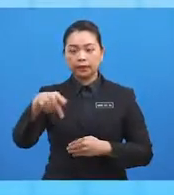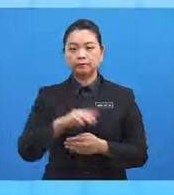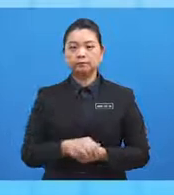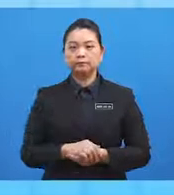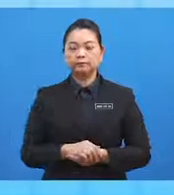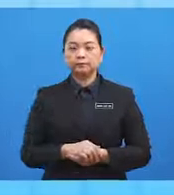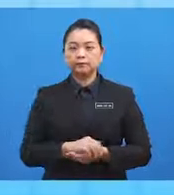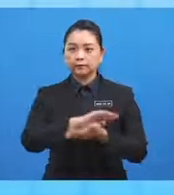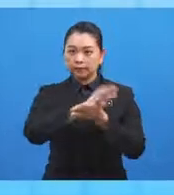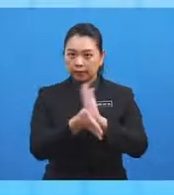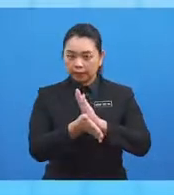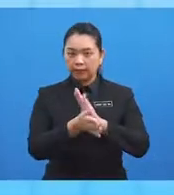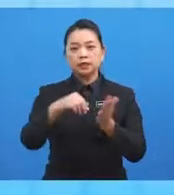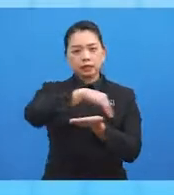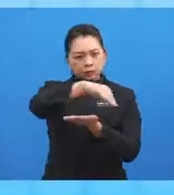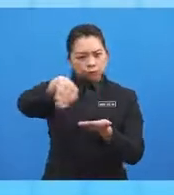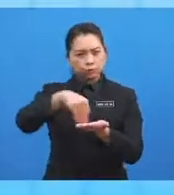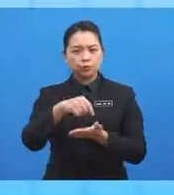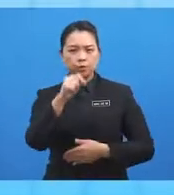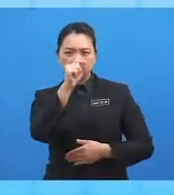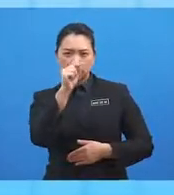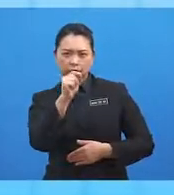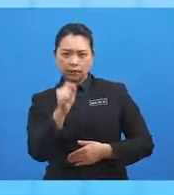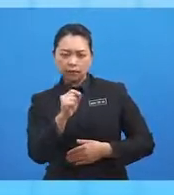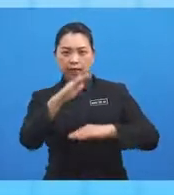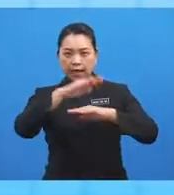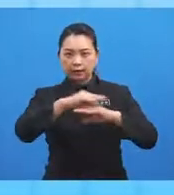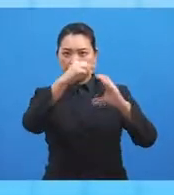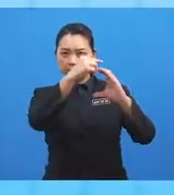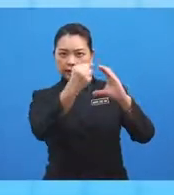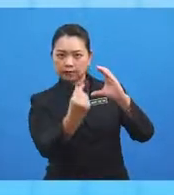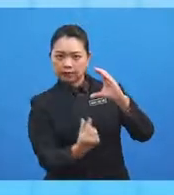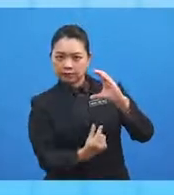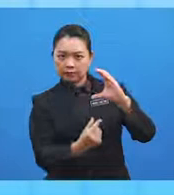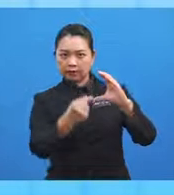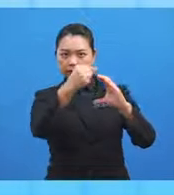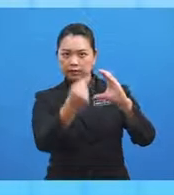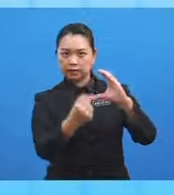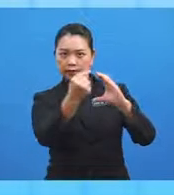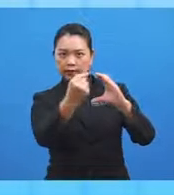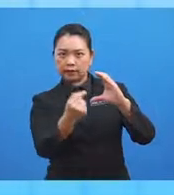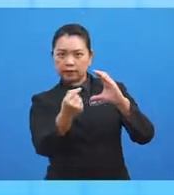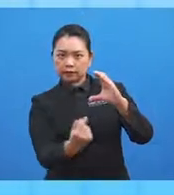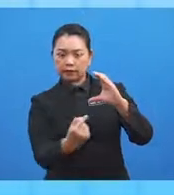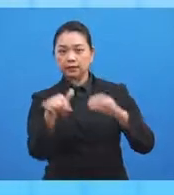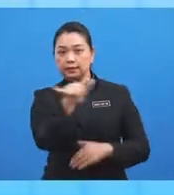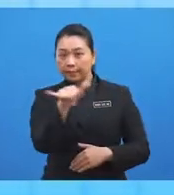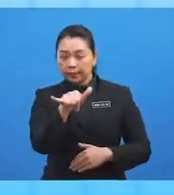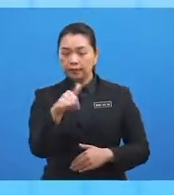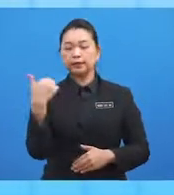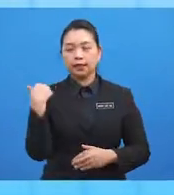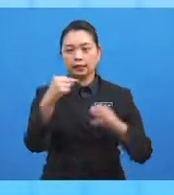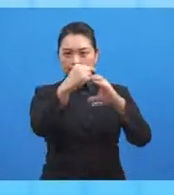semua titik yang terletak di atas meridian yang sama mempunyai longitude